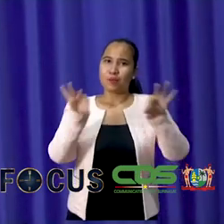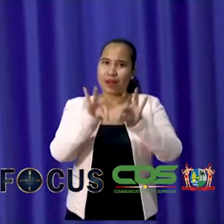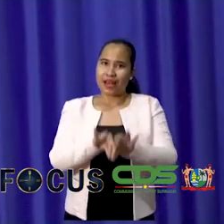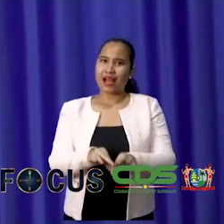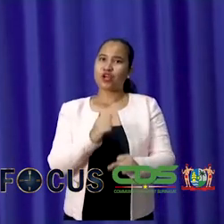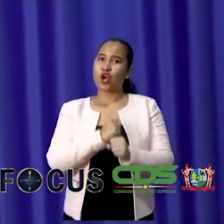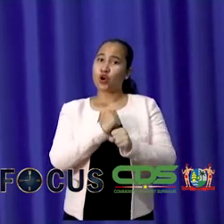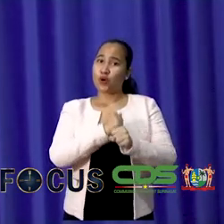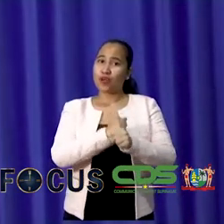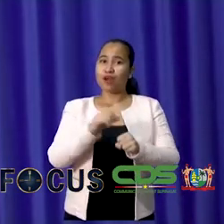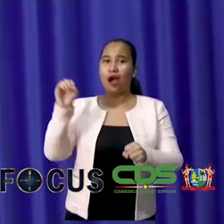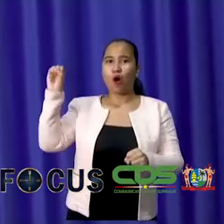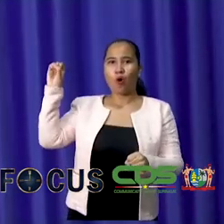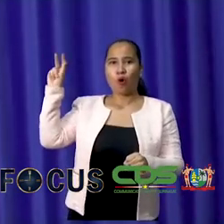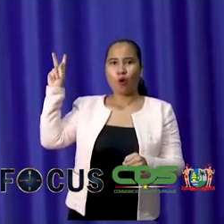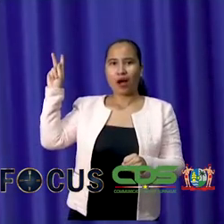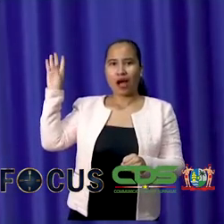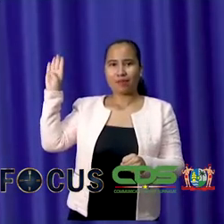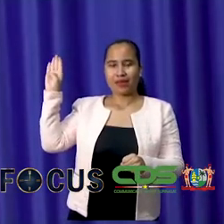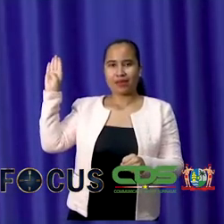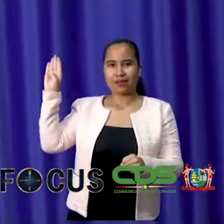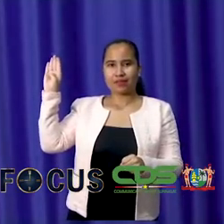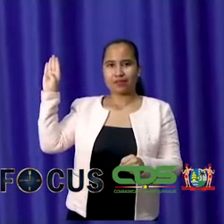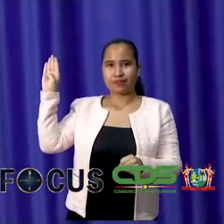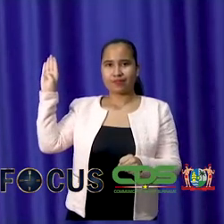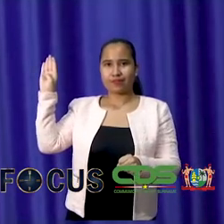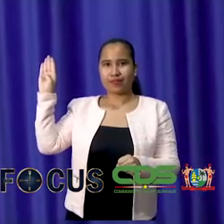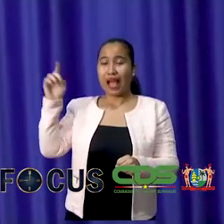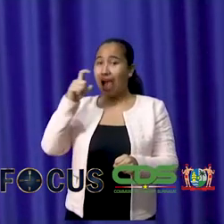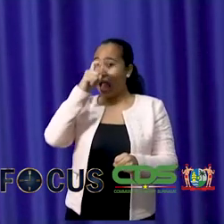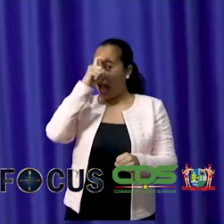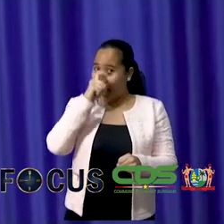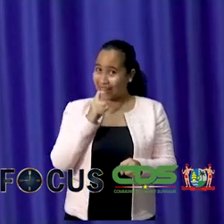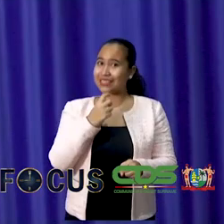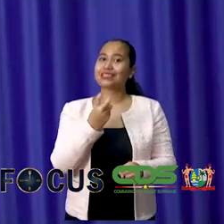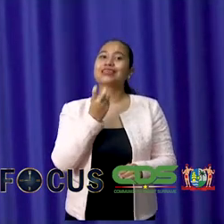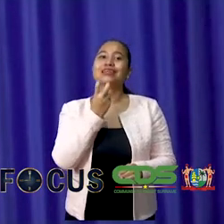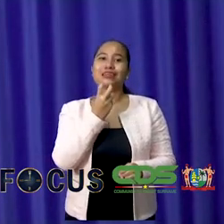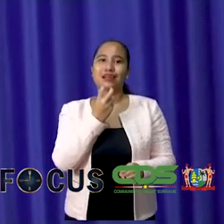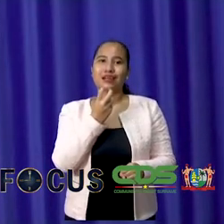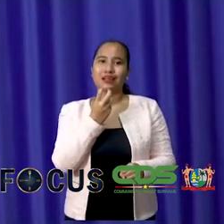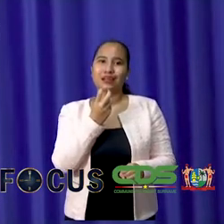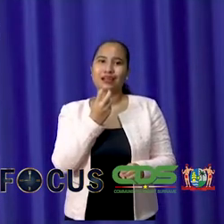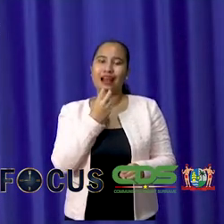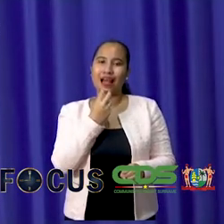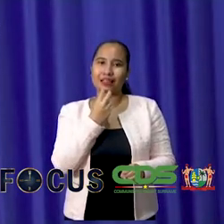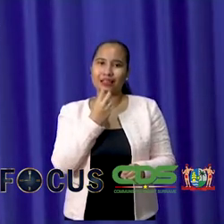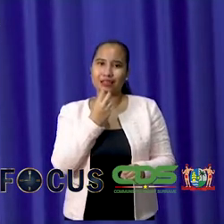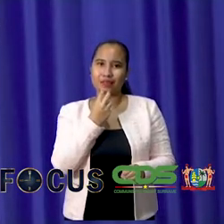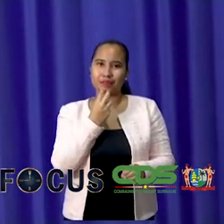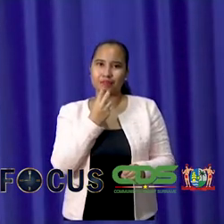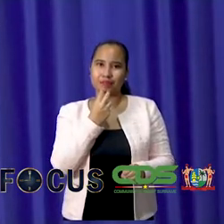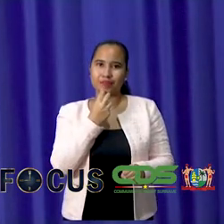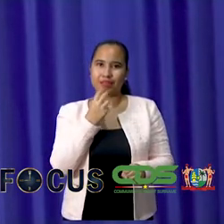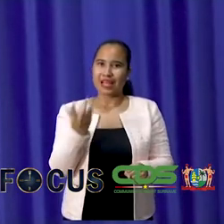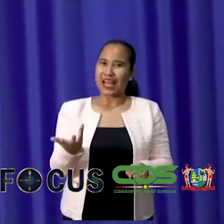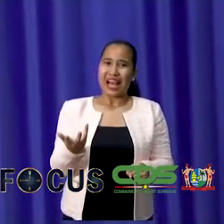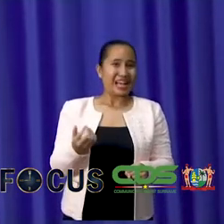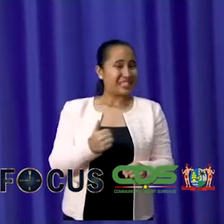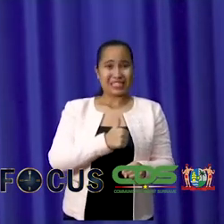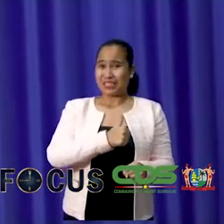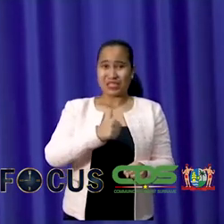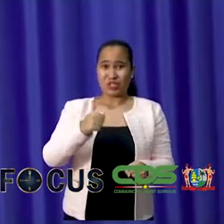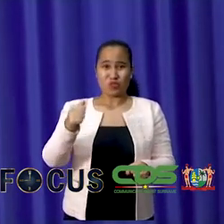bevoegdheid van het Onafhankelijk Kiesbureau is dat indien er klachten worden ontvangen, omtrent het niet behoorlijk